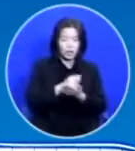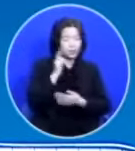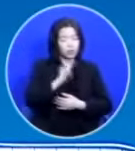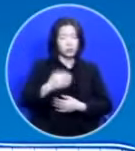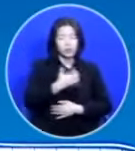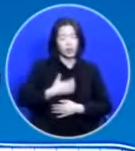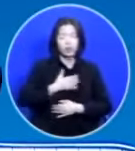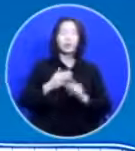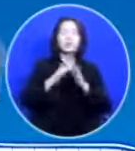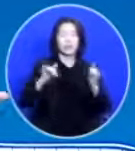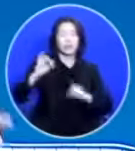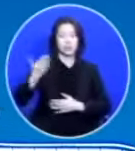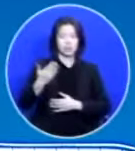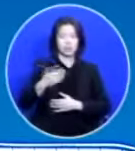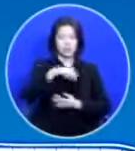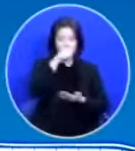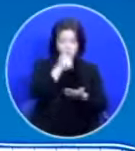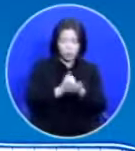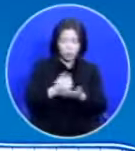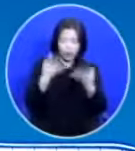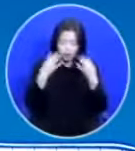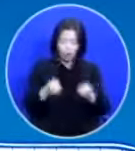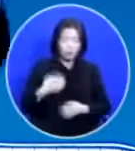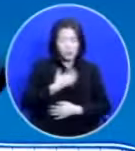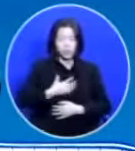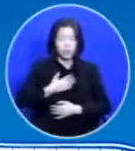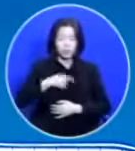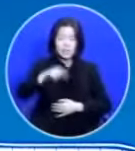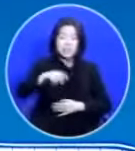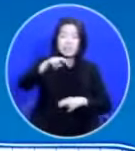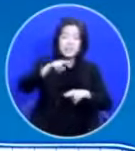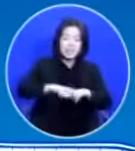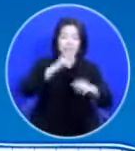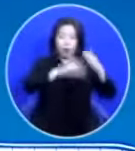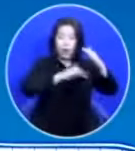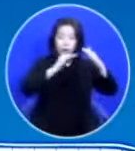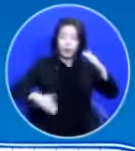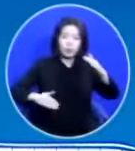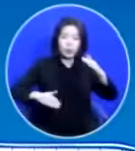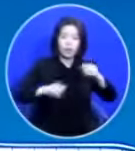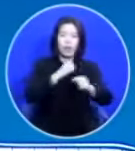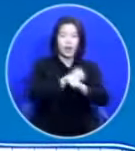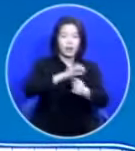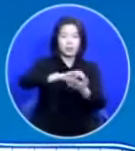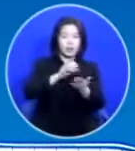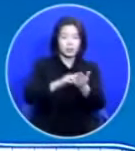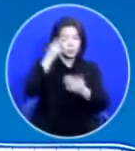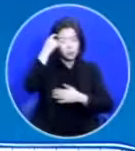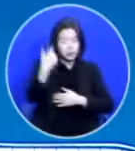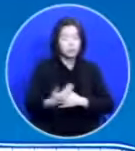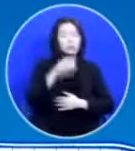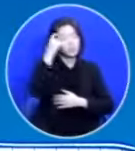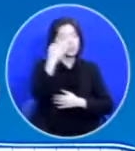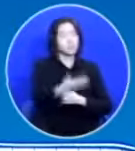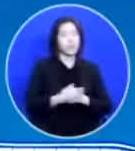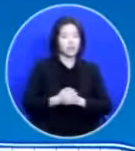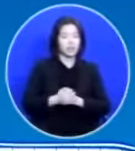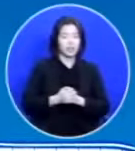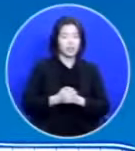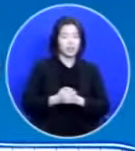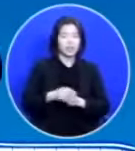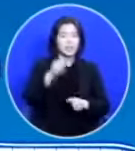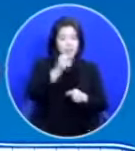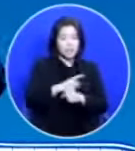죄가 얼마나 괴로우면 이 자리에서 이렇게 공개하면서까지 질문을 하겠냐 이미 너